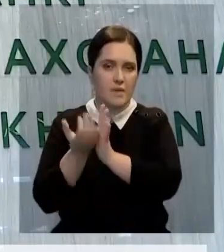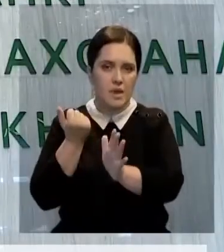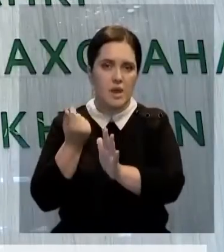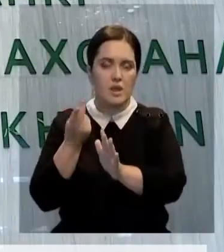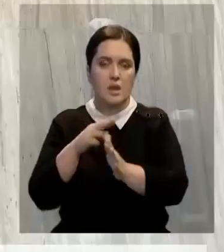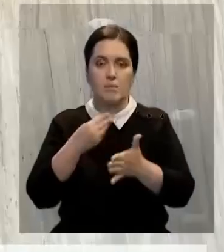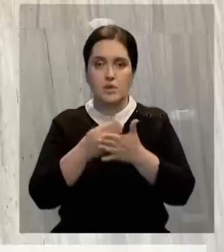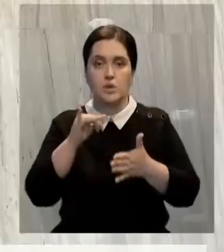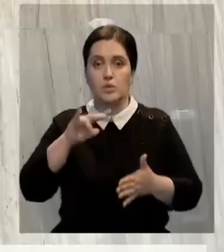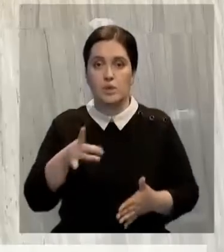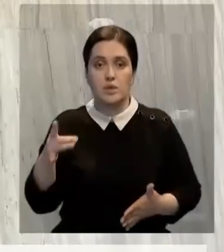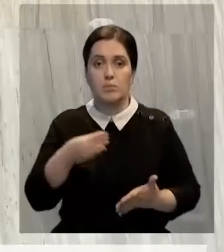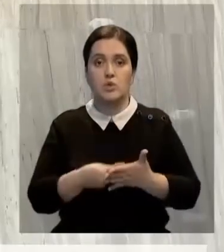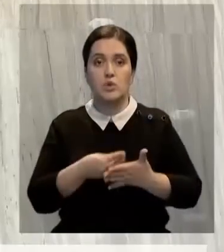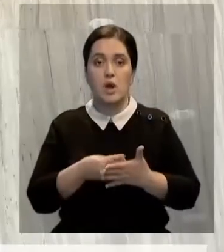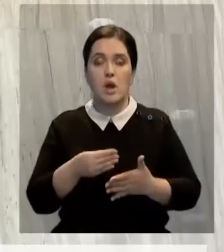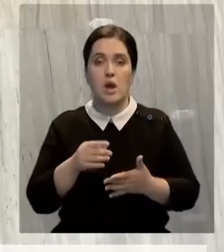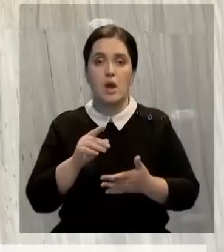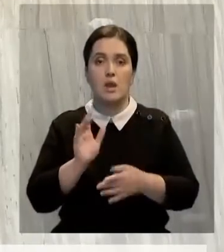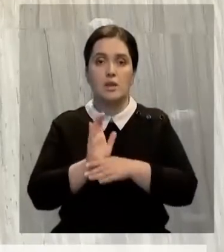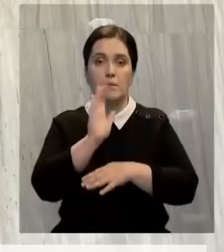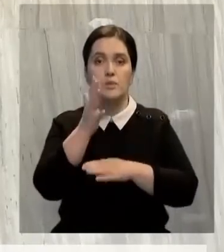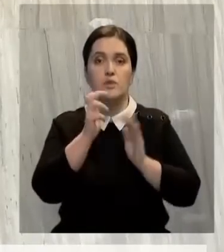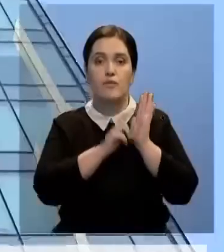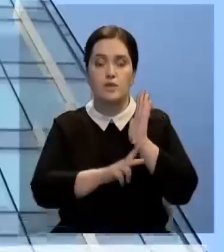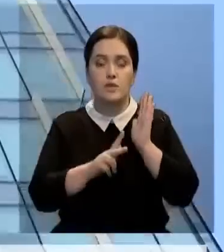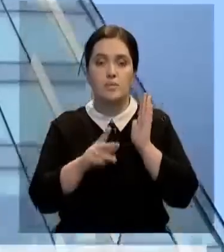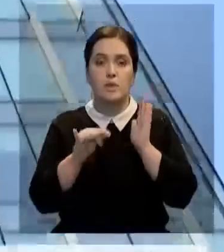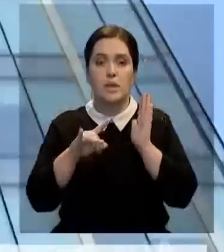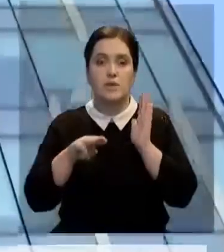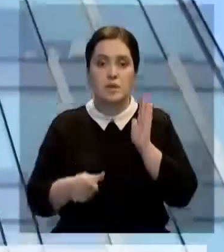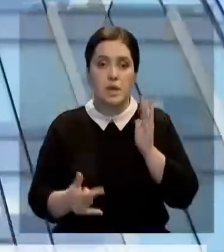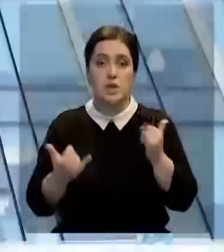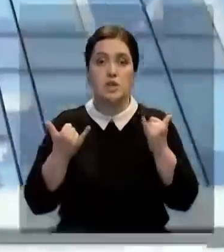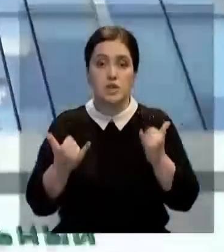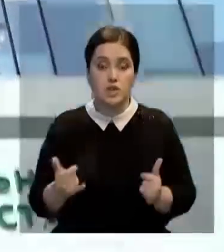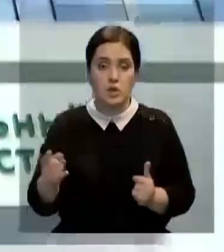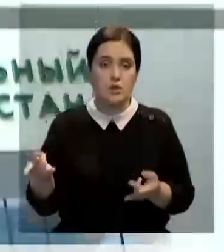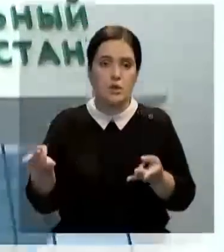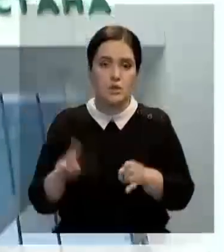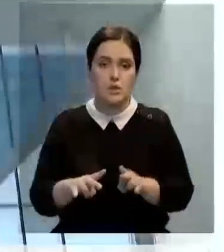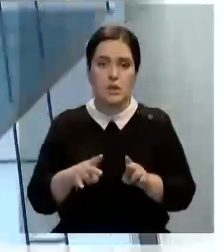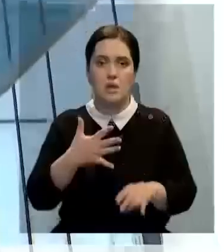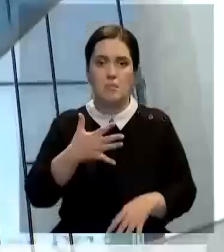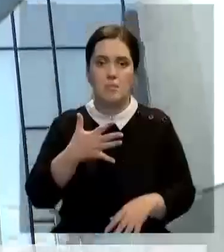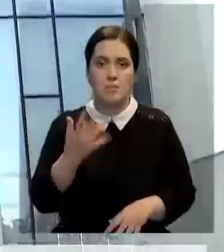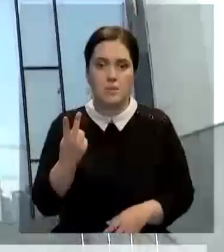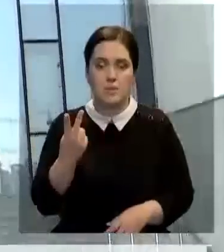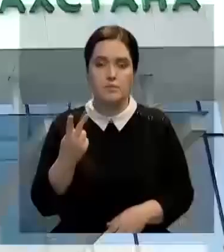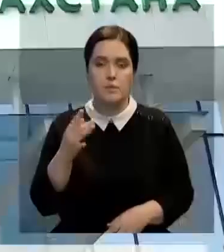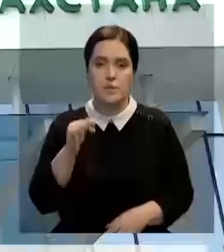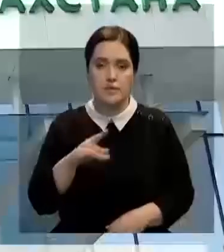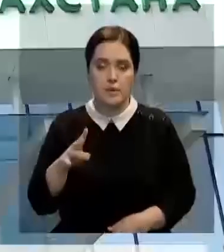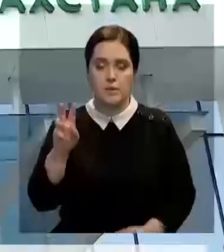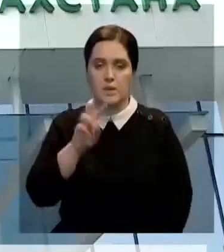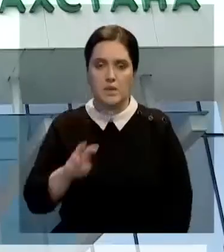трансфертов, в июне в республиканский бюджет перенаправили почти 580 миллиардов тенге. Сейчас на счету Нацфонда почти